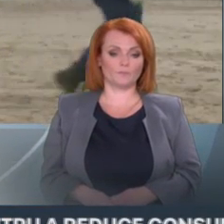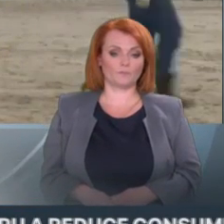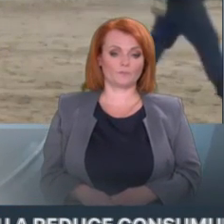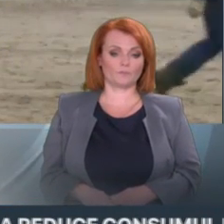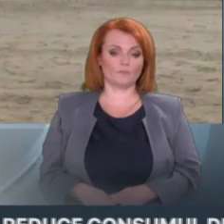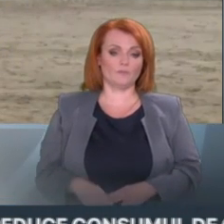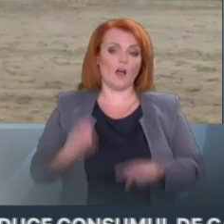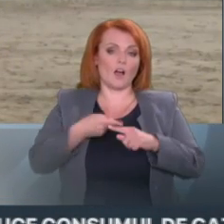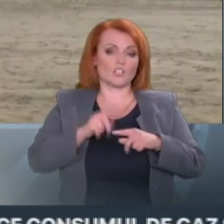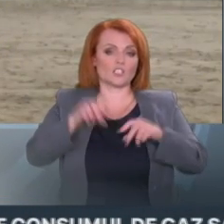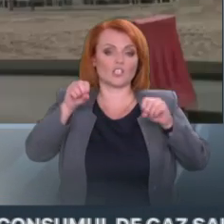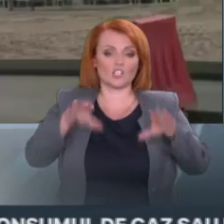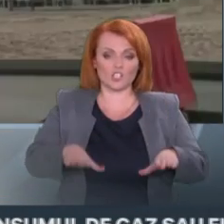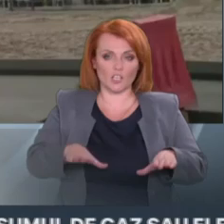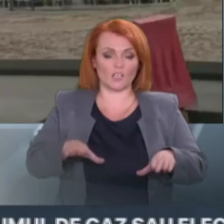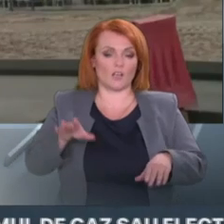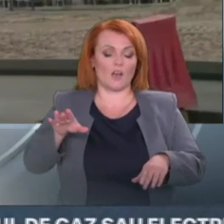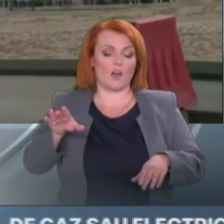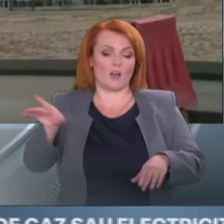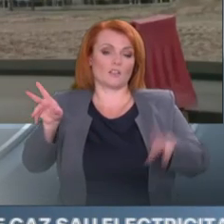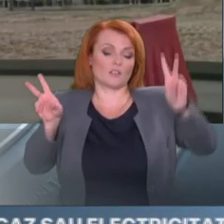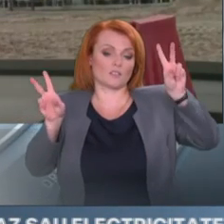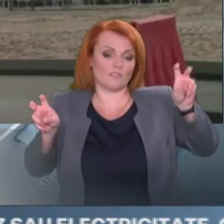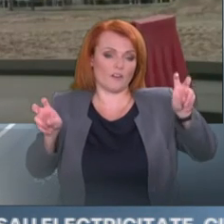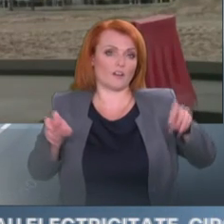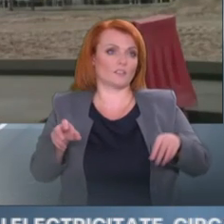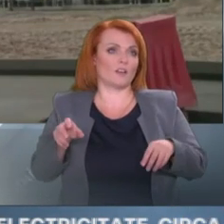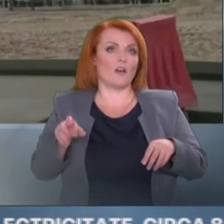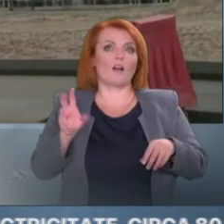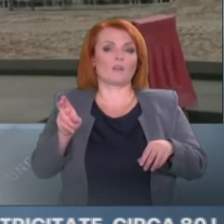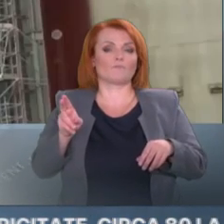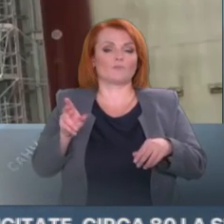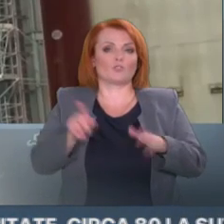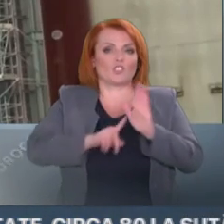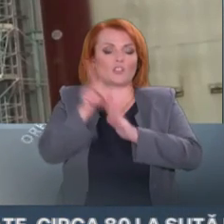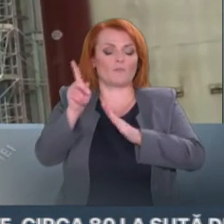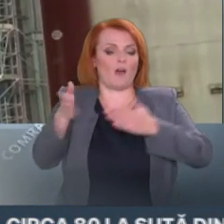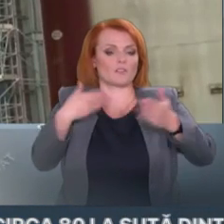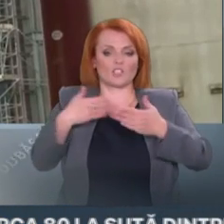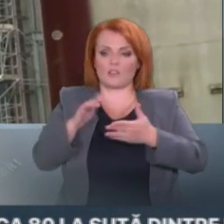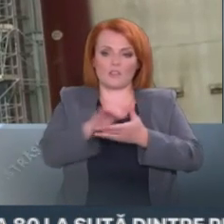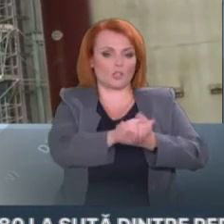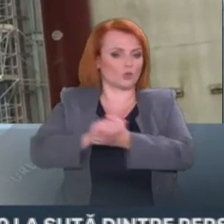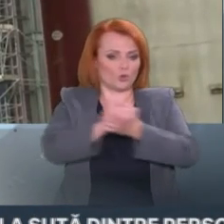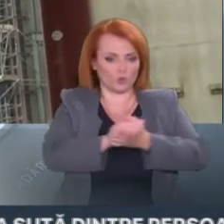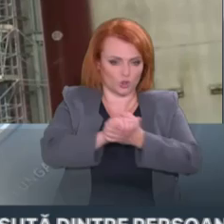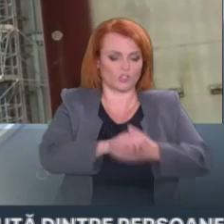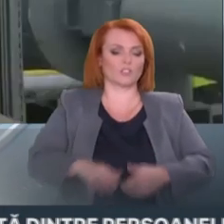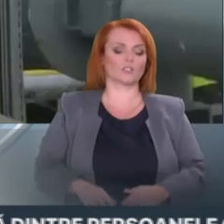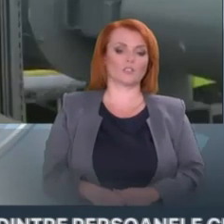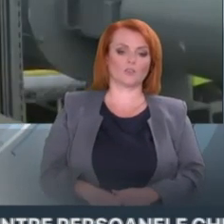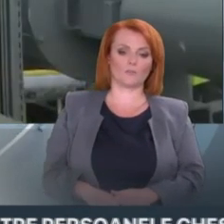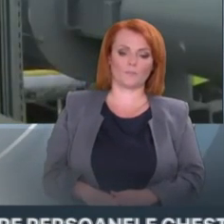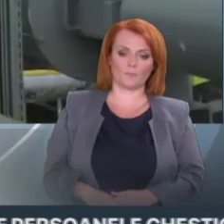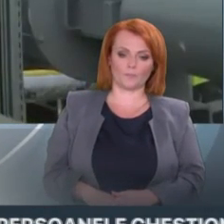această decizie ca fiind o acțiune neprietinească, zicem așa, de preluare forțată a activilor din sectorul